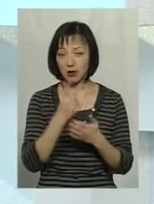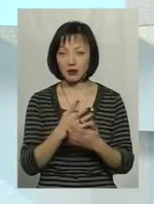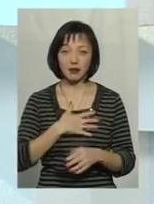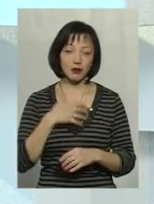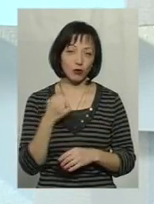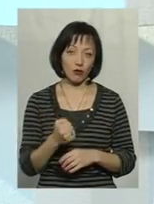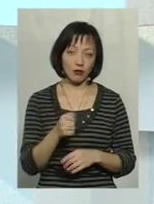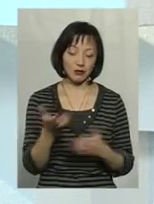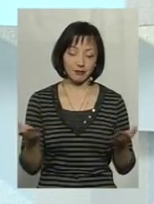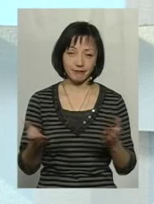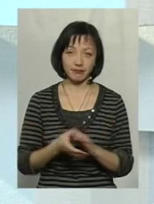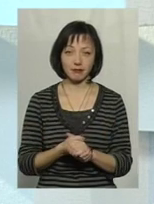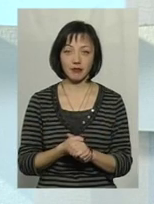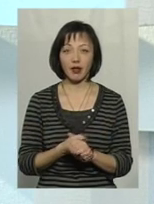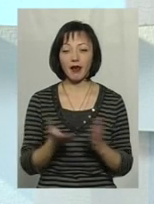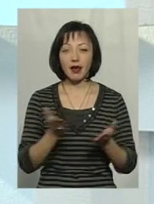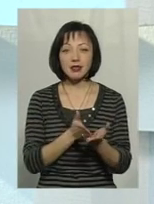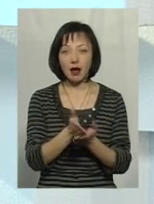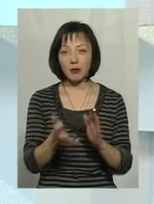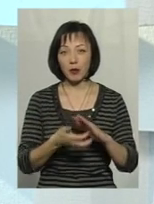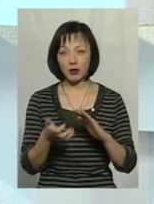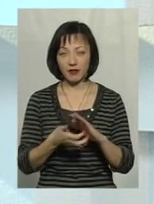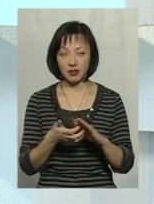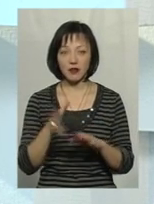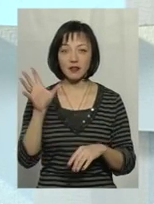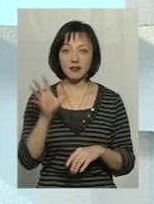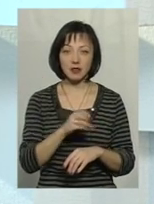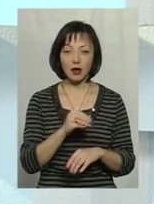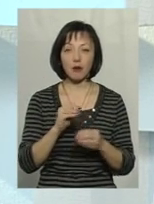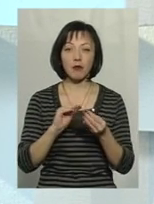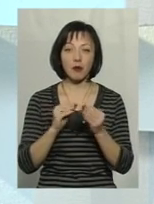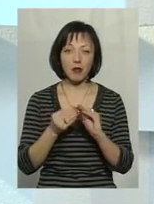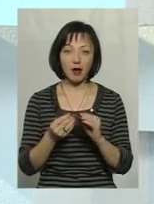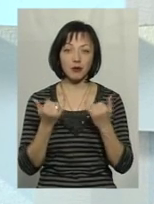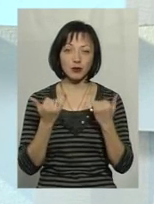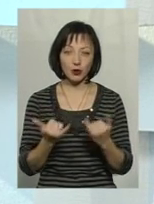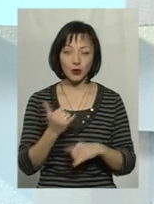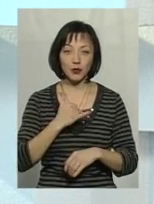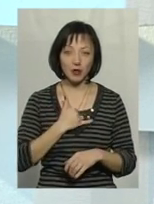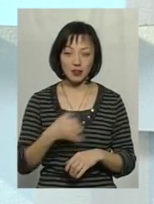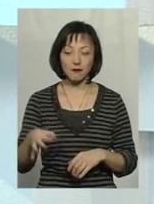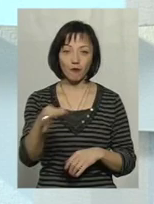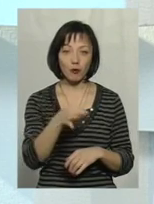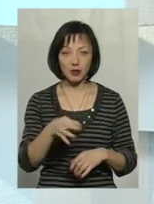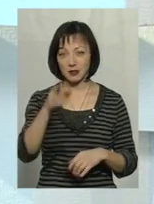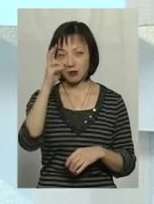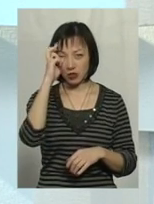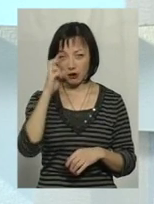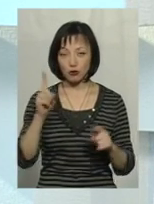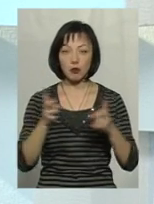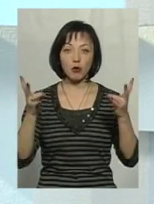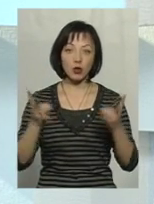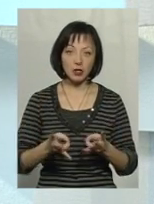незадоволених, тобто на якийсь напрямок не вистачить. Вся проблема сьогодні в нас в області і в державі, що